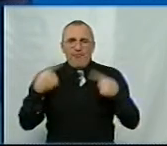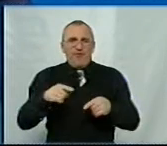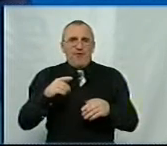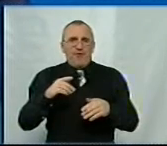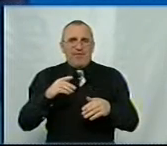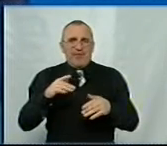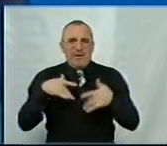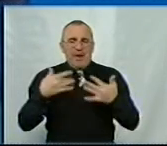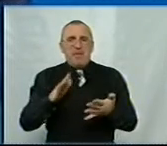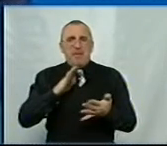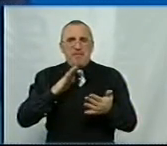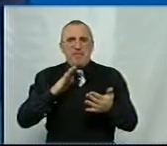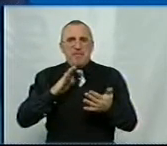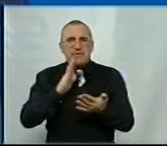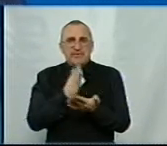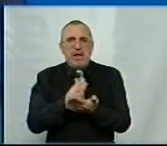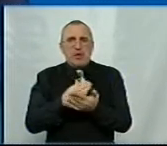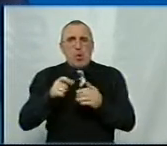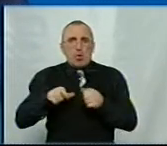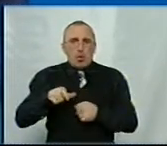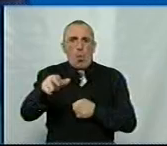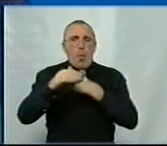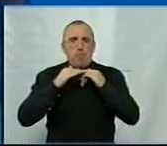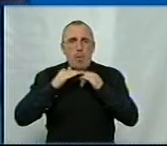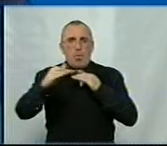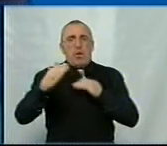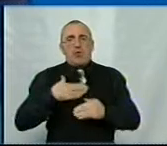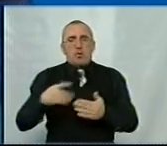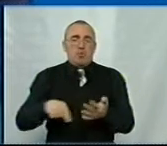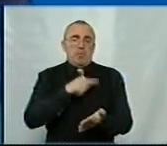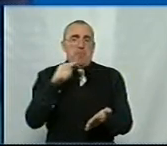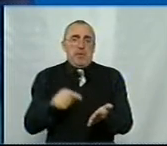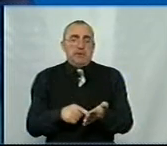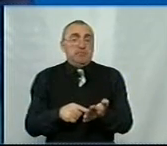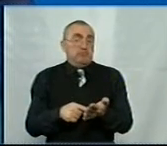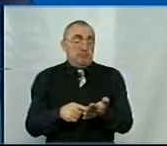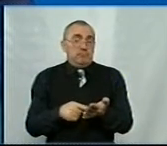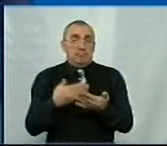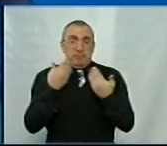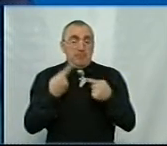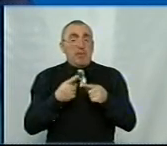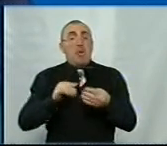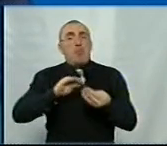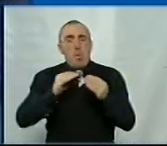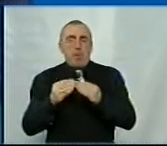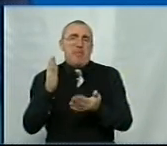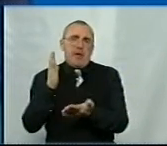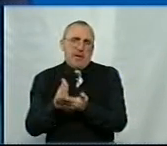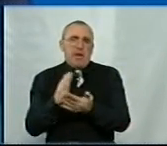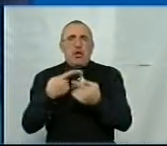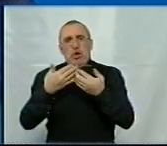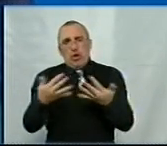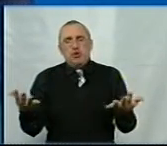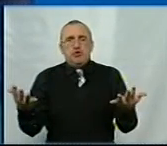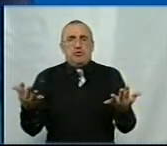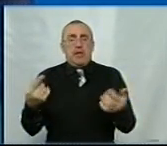дорожне покриття в нашому місті. І такі проблеми є і інші.